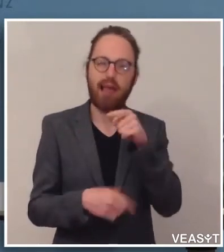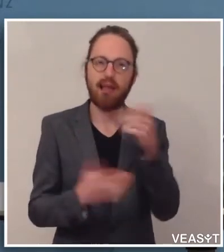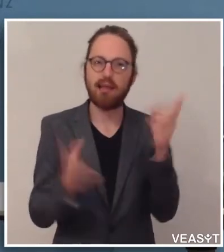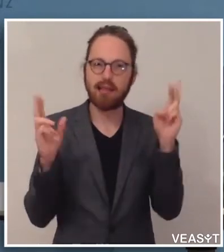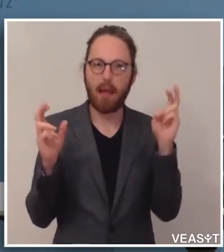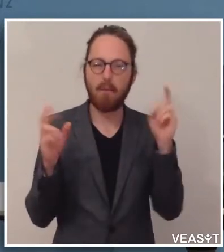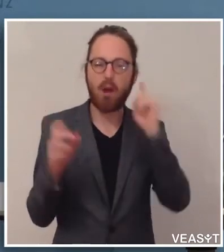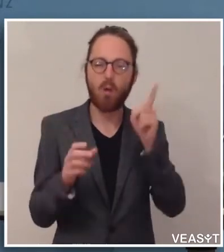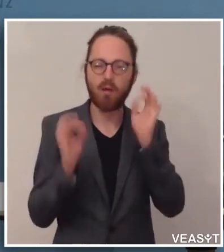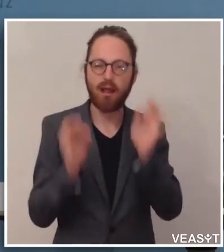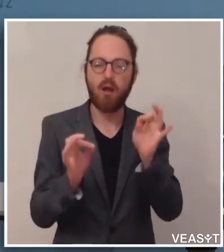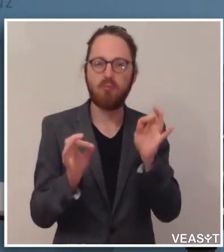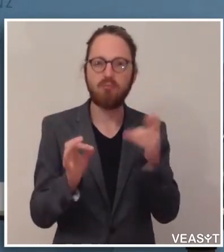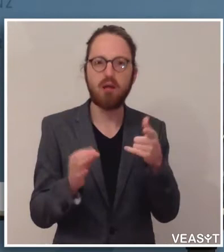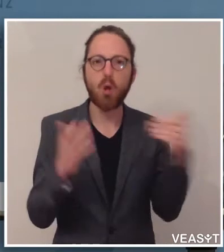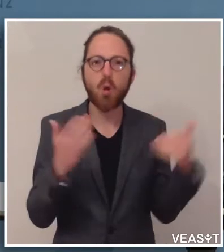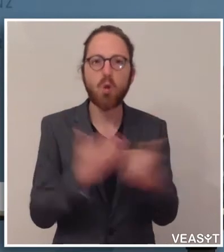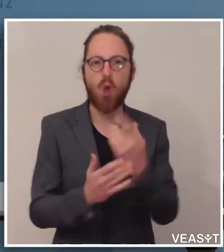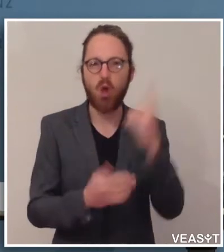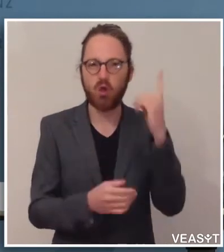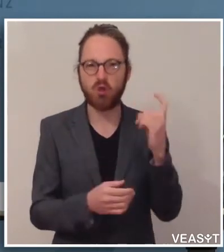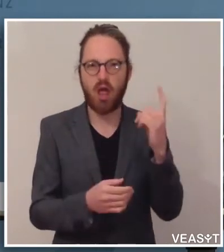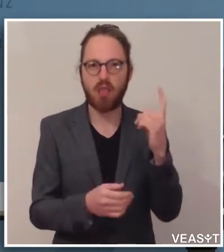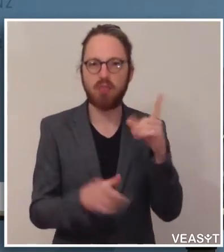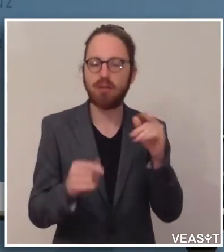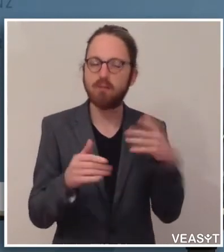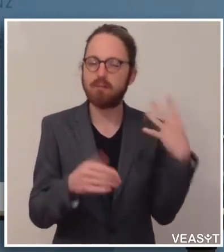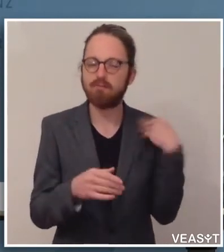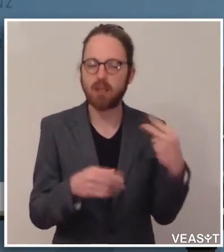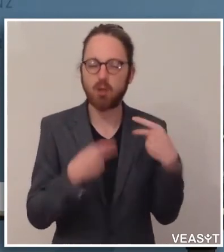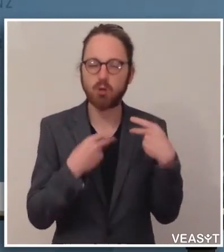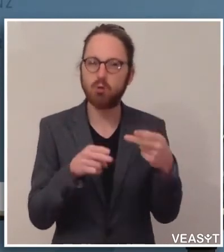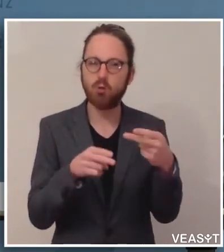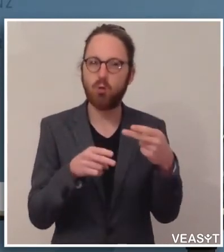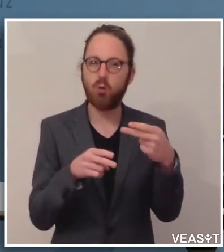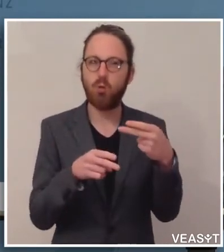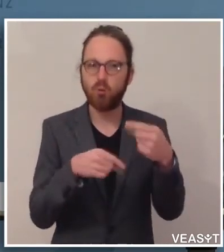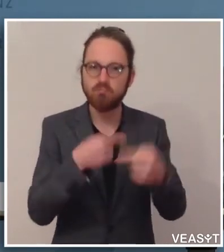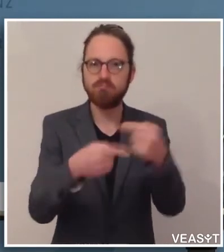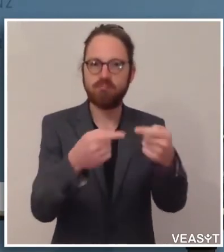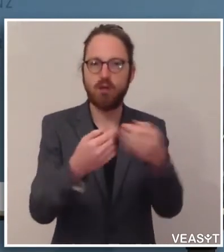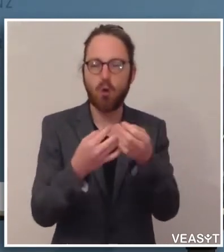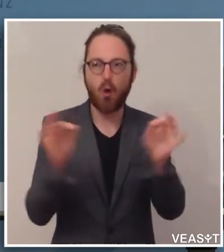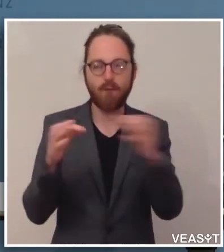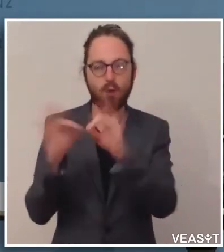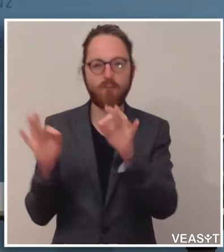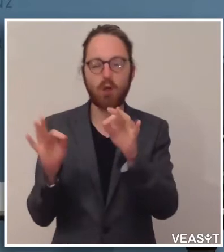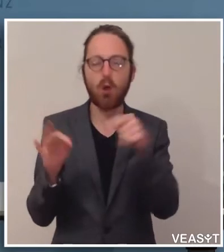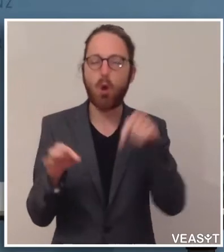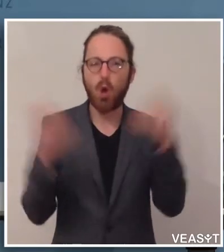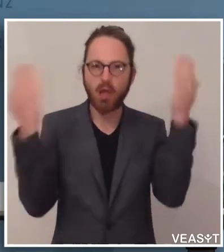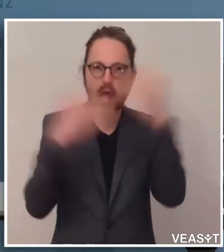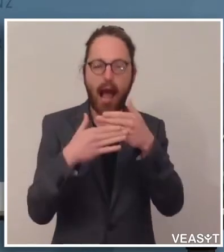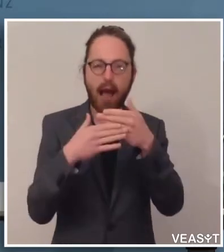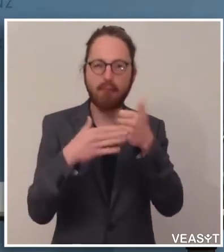diesen Neustart, um das schrittweise Wiederöffnen. Es findet heute Abend eine Sitzung der sogenannten